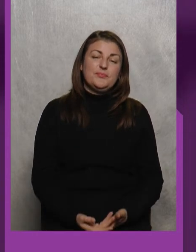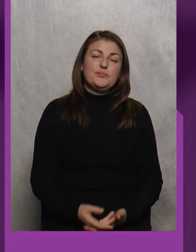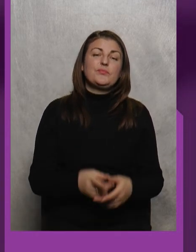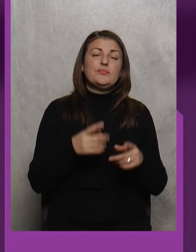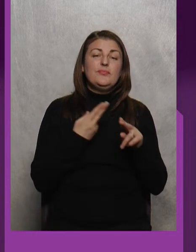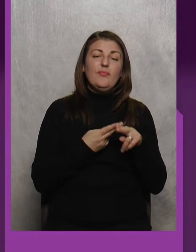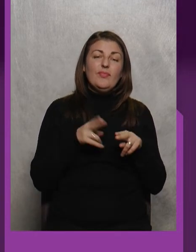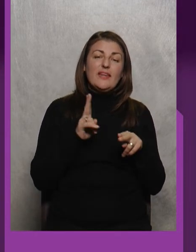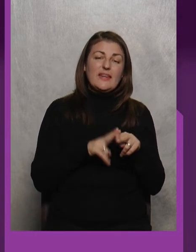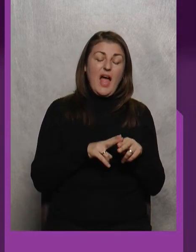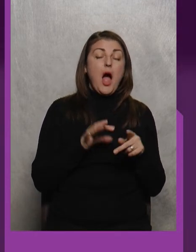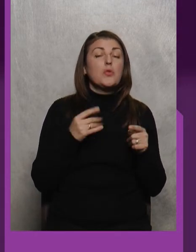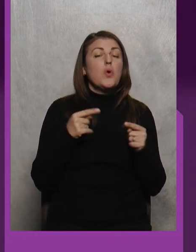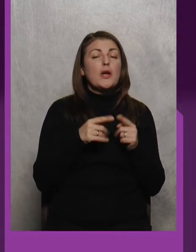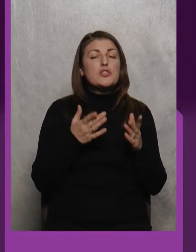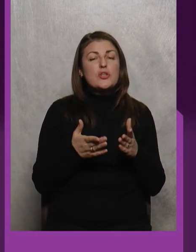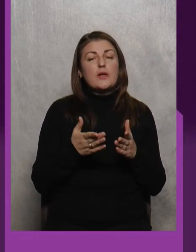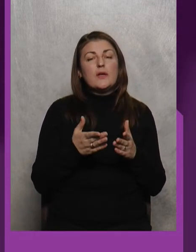А, до речі,